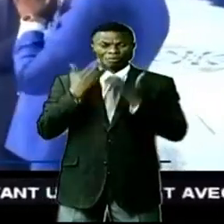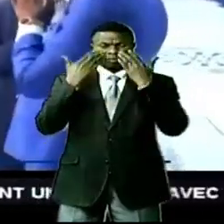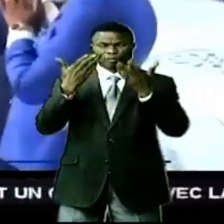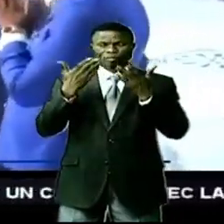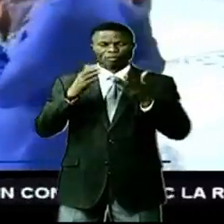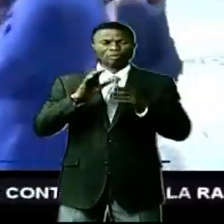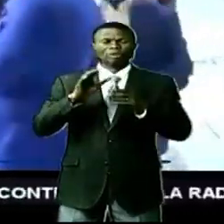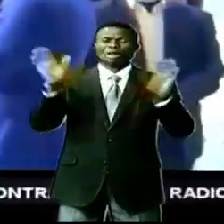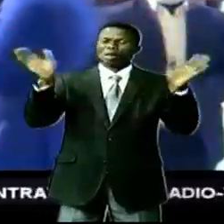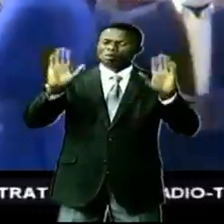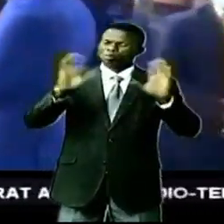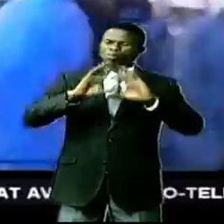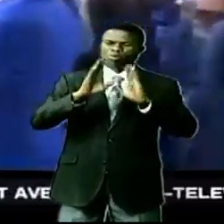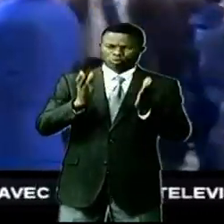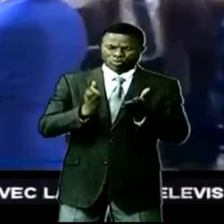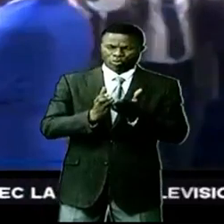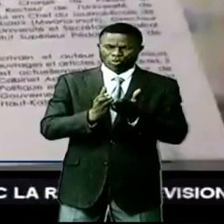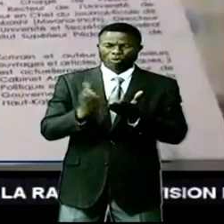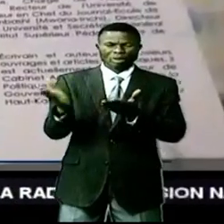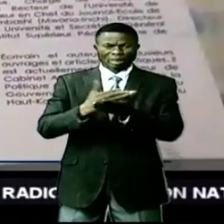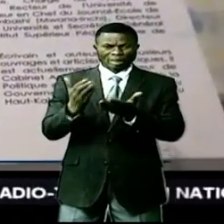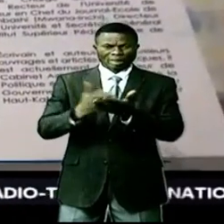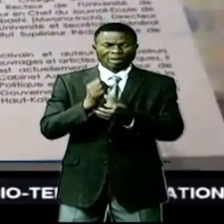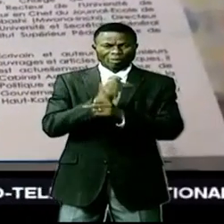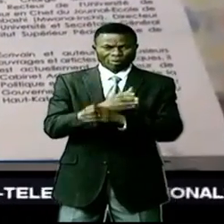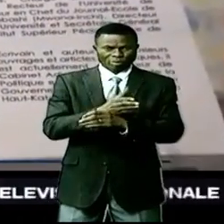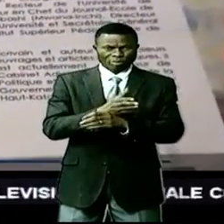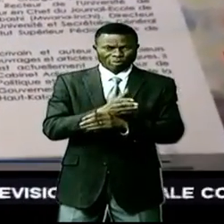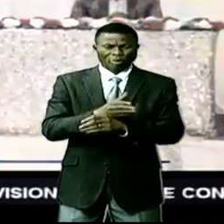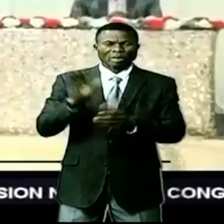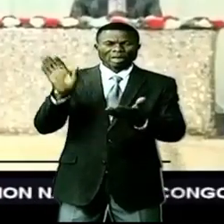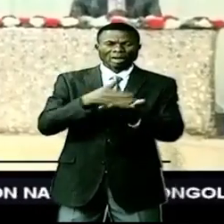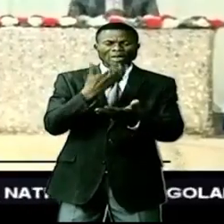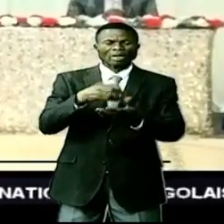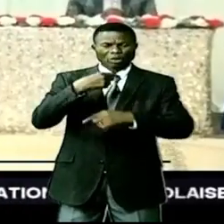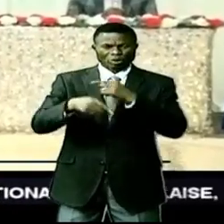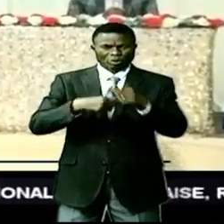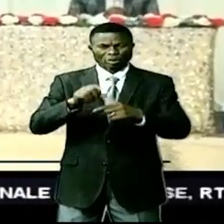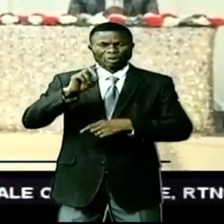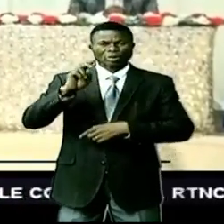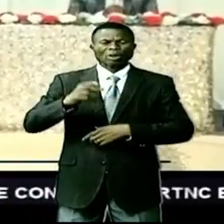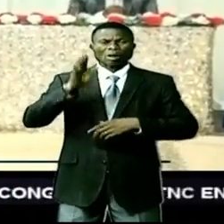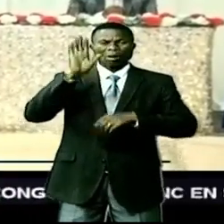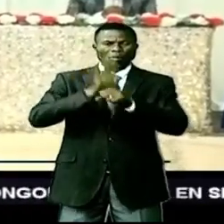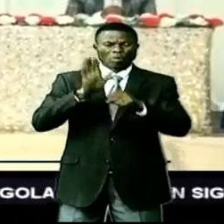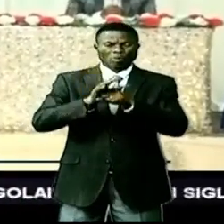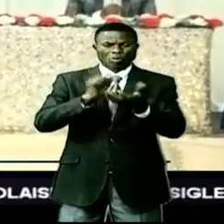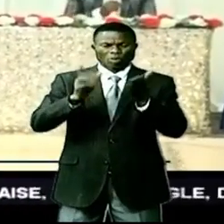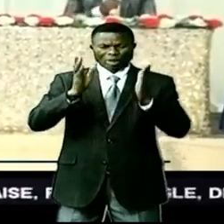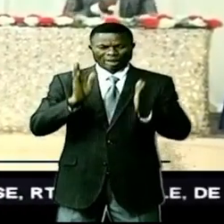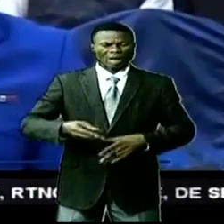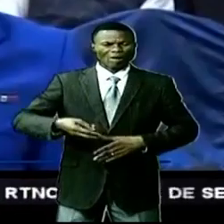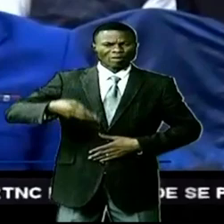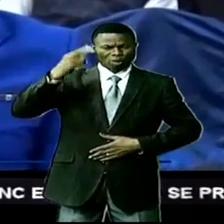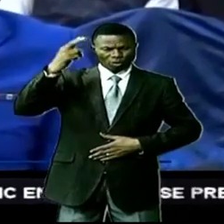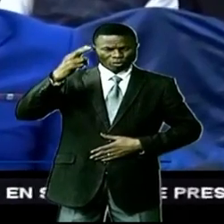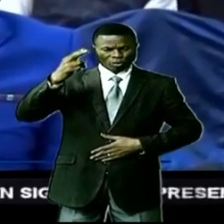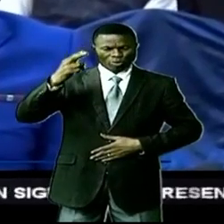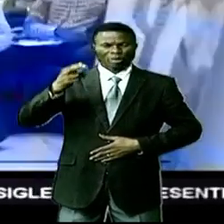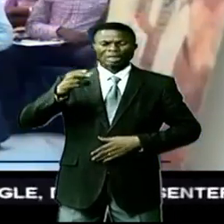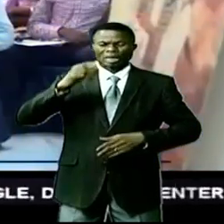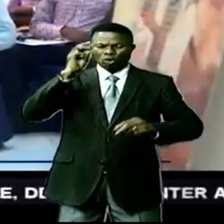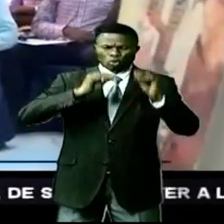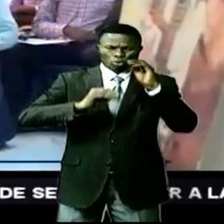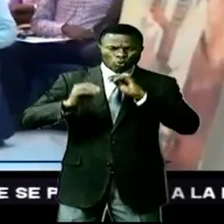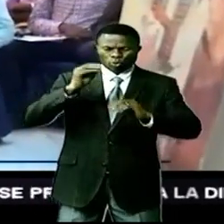Salutations au maître. Le livre encore fermé, le critique commence. Deux éminents écrivains font un panel et critiquent